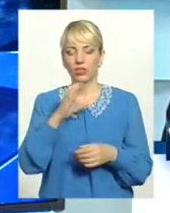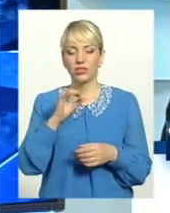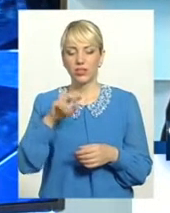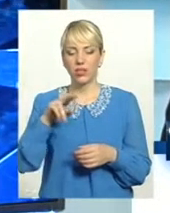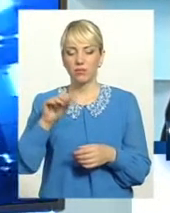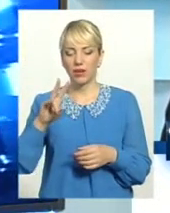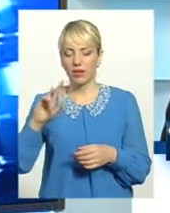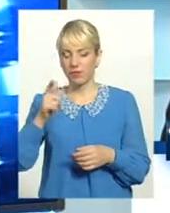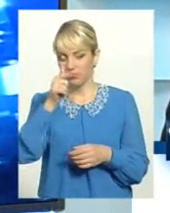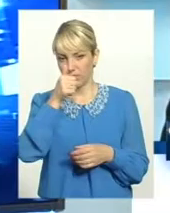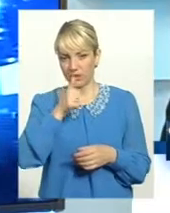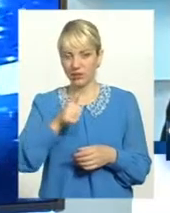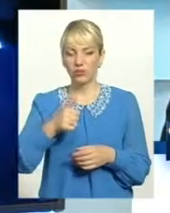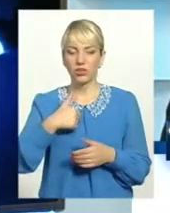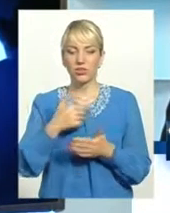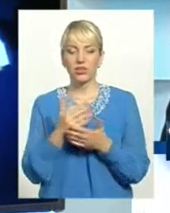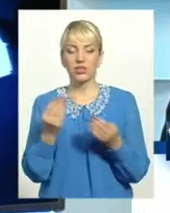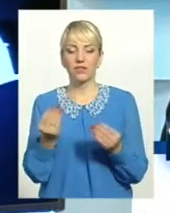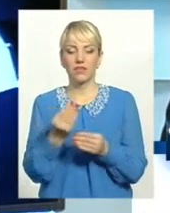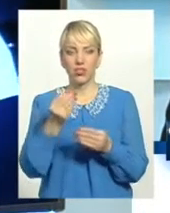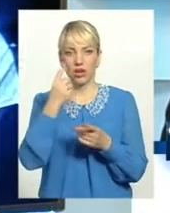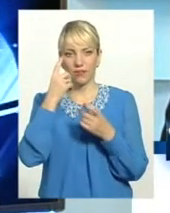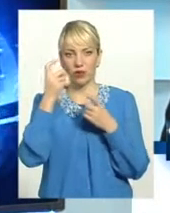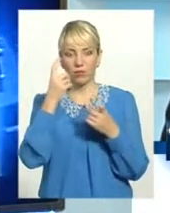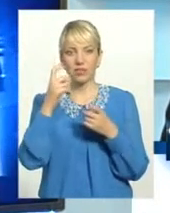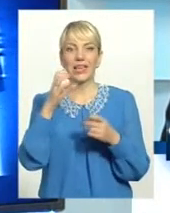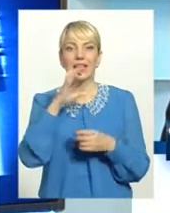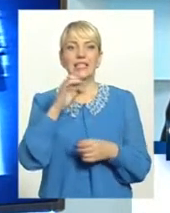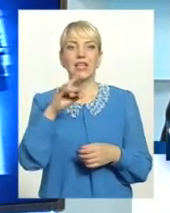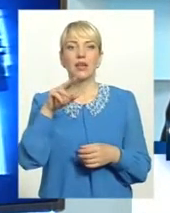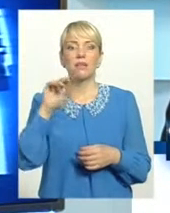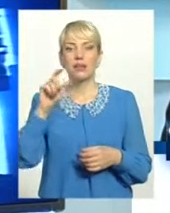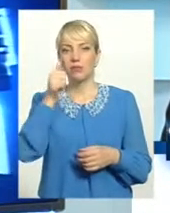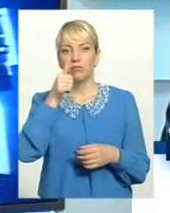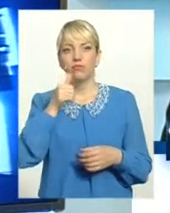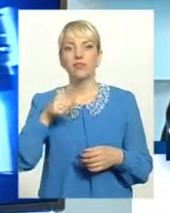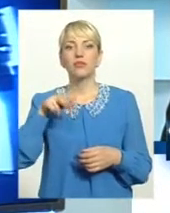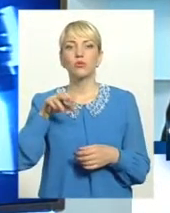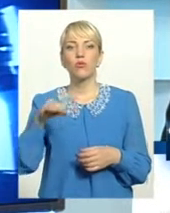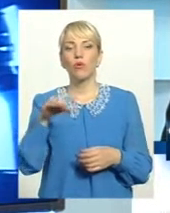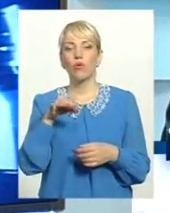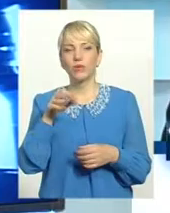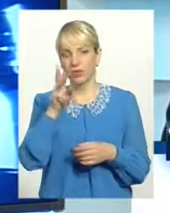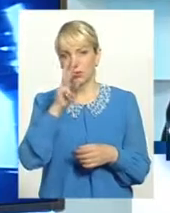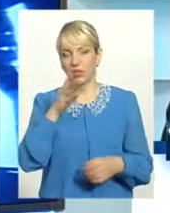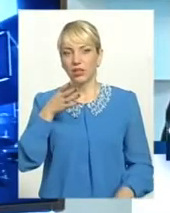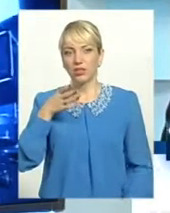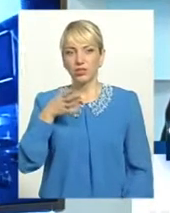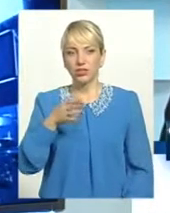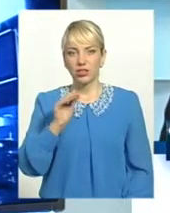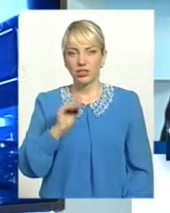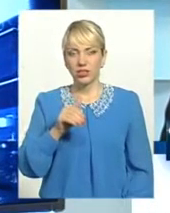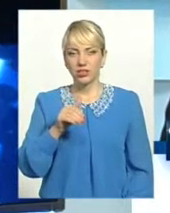свіжа інформація, за серпень місяць по області заробітна плата складає 4078 гривень.